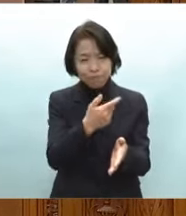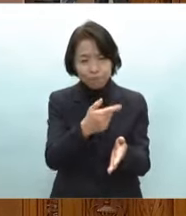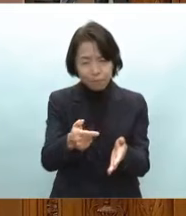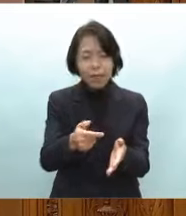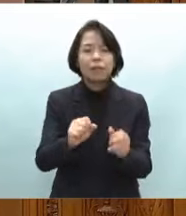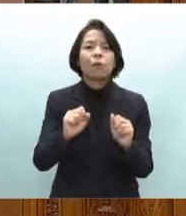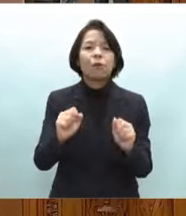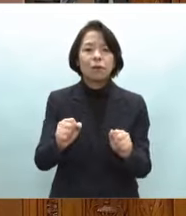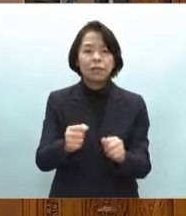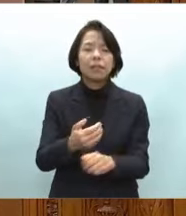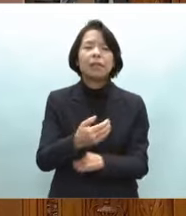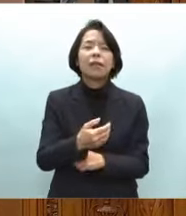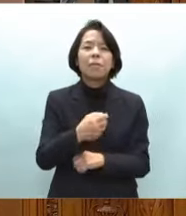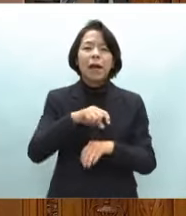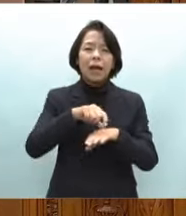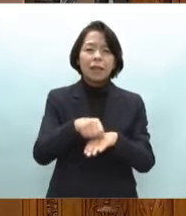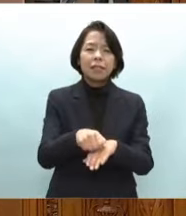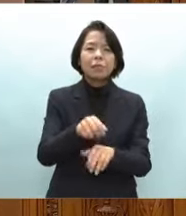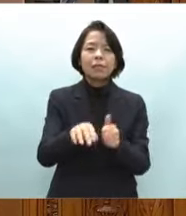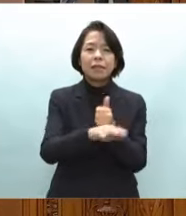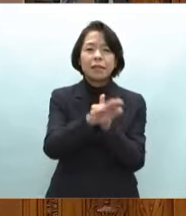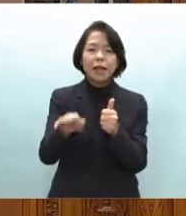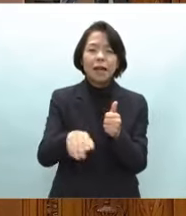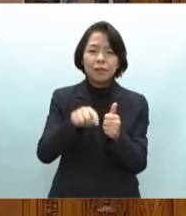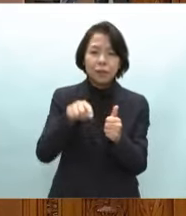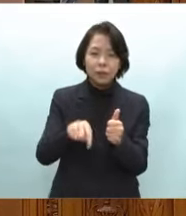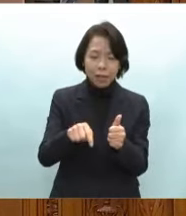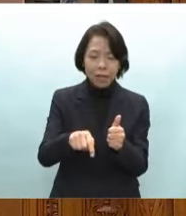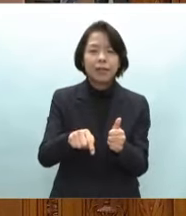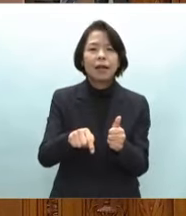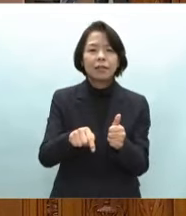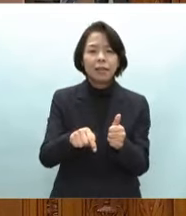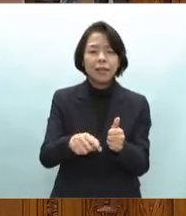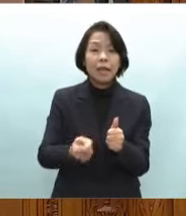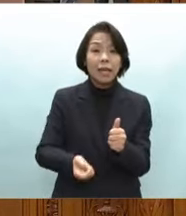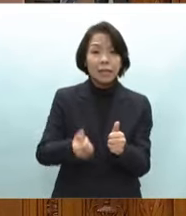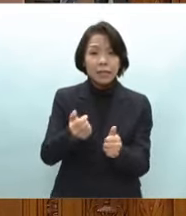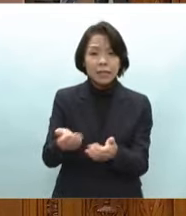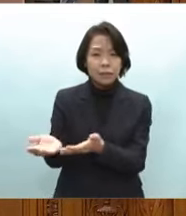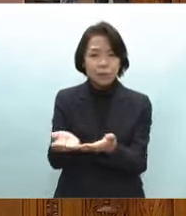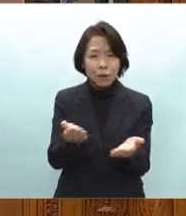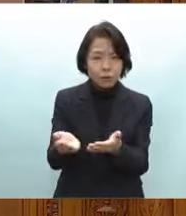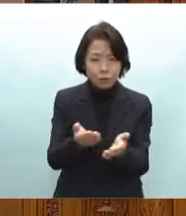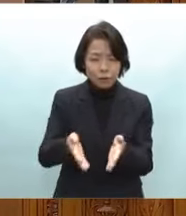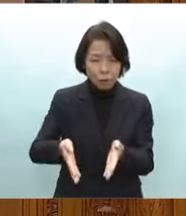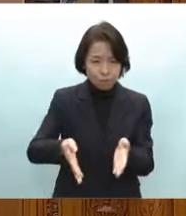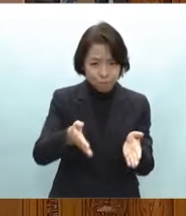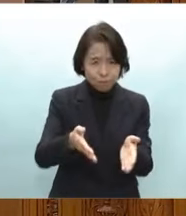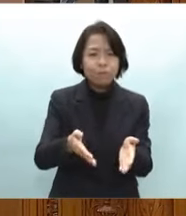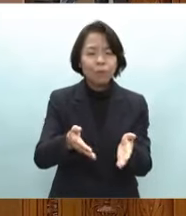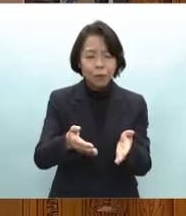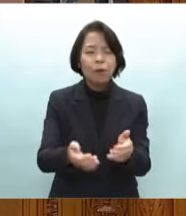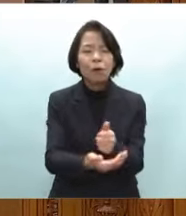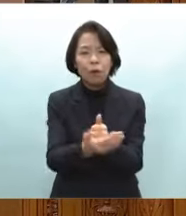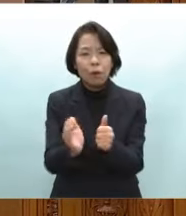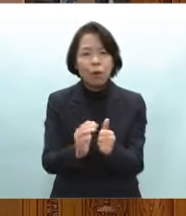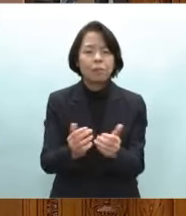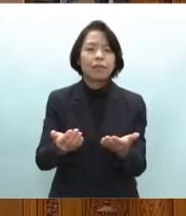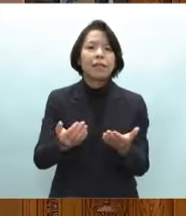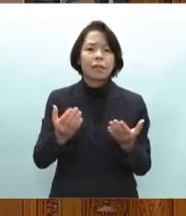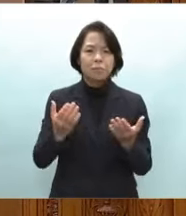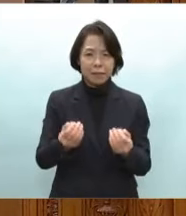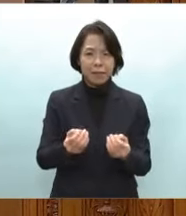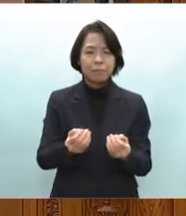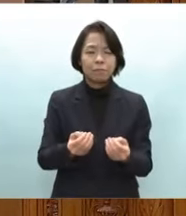極めて厳しい環境の中で命をつなぐ緊急輸送ルートを確保していただきました尽